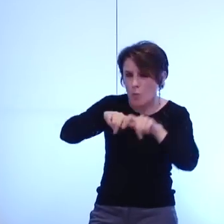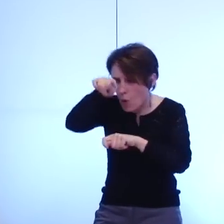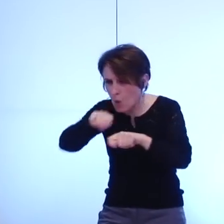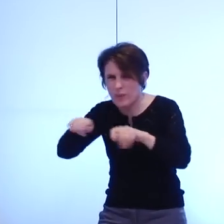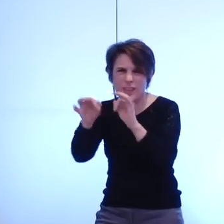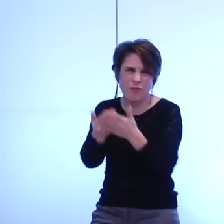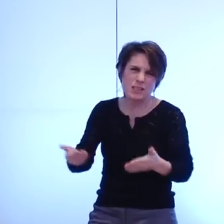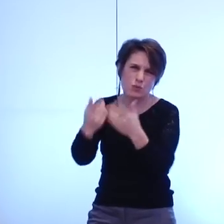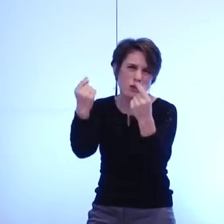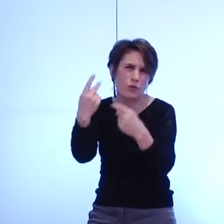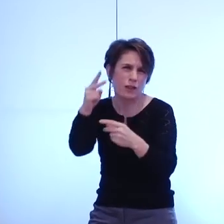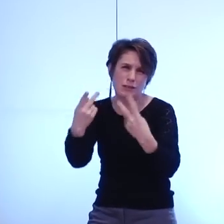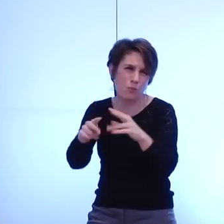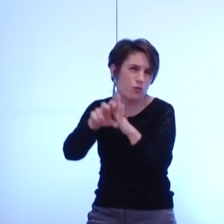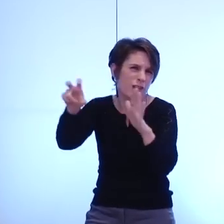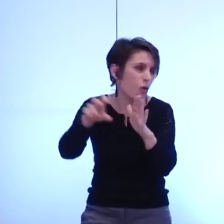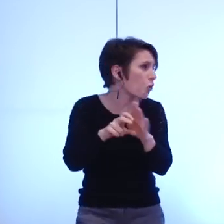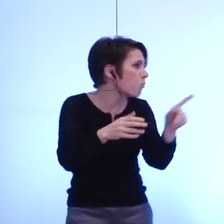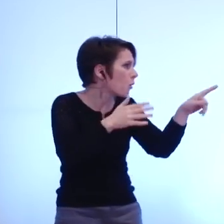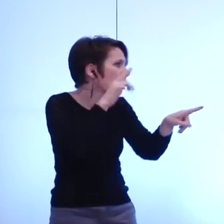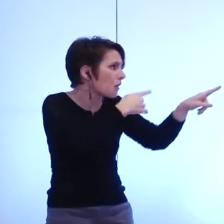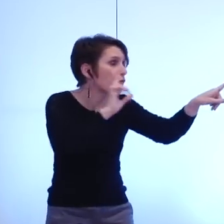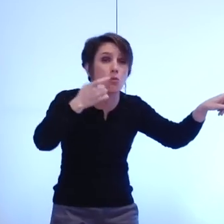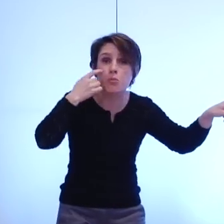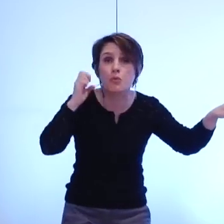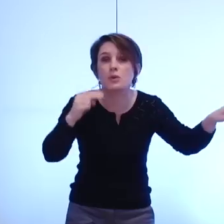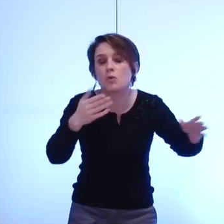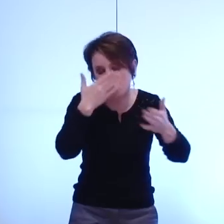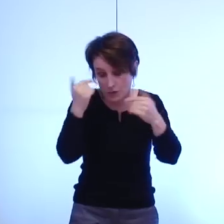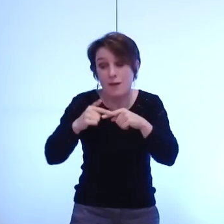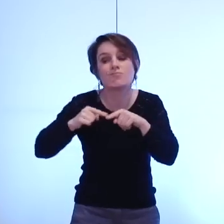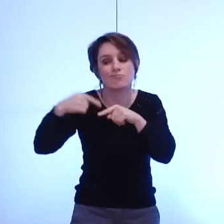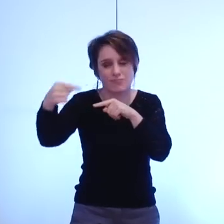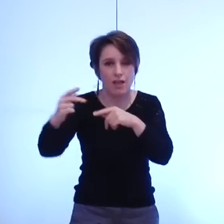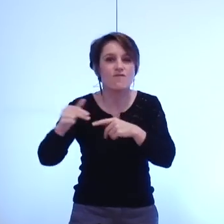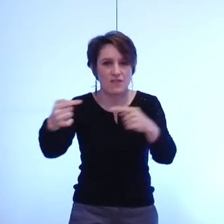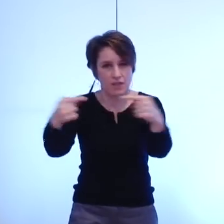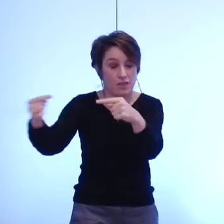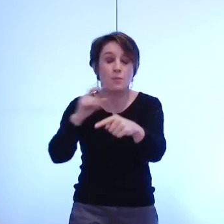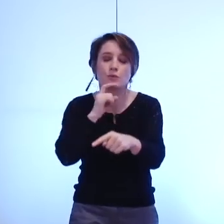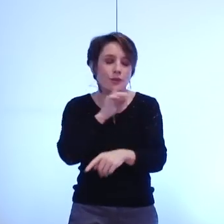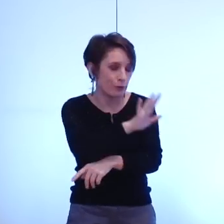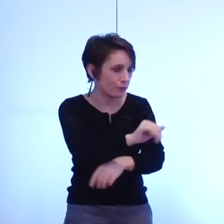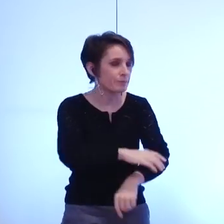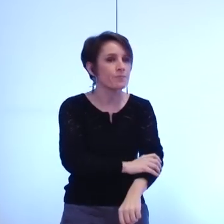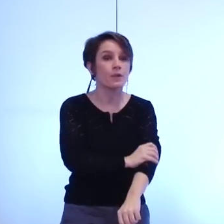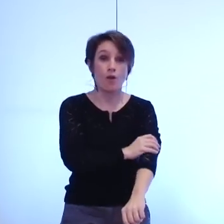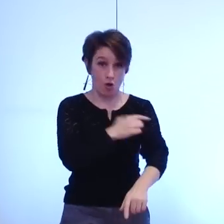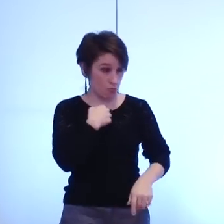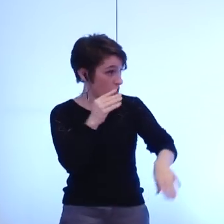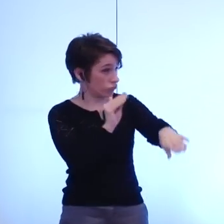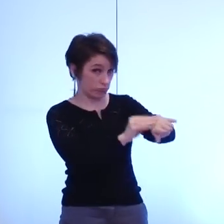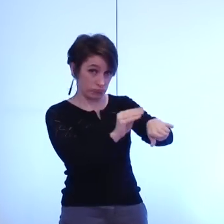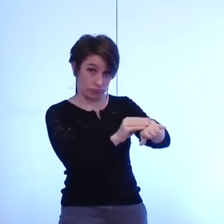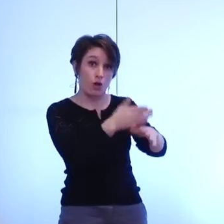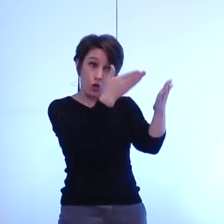Grenoble qui a été fait ici je ne pas si cela vous a échappé en fond de l'éclat je vous le signale et je vous invite monsieur le